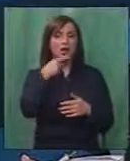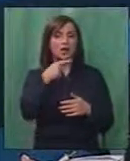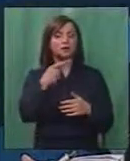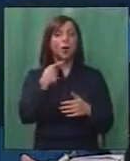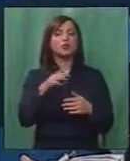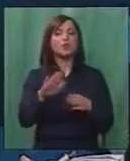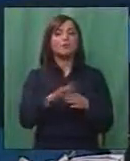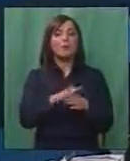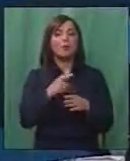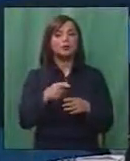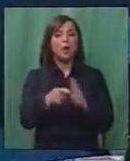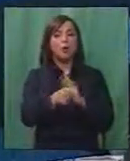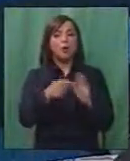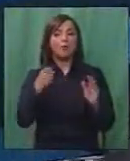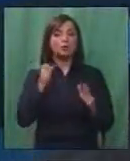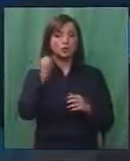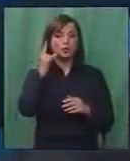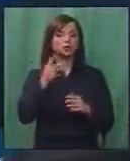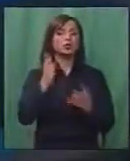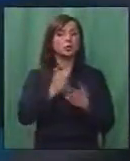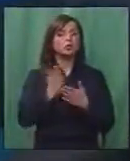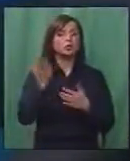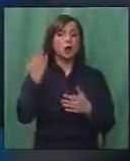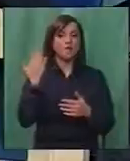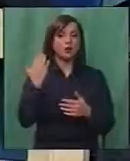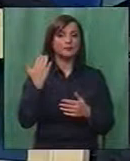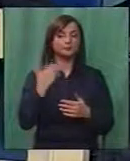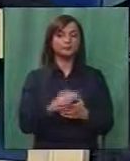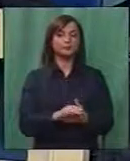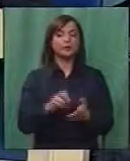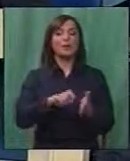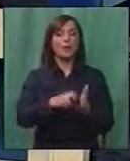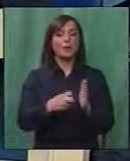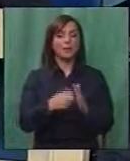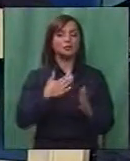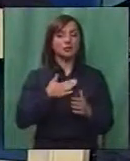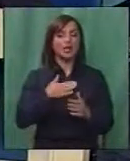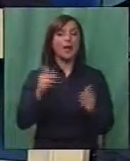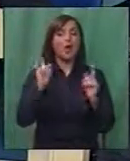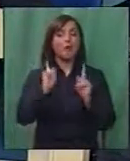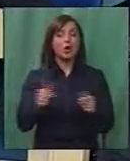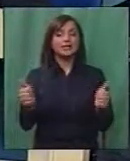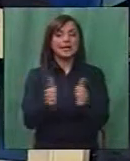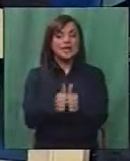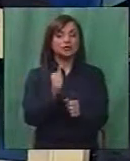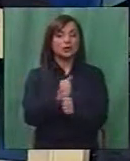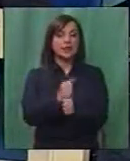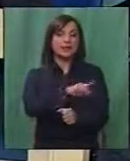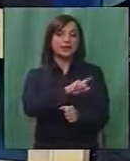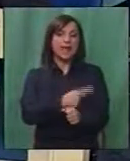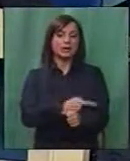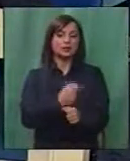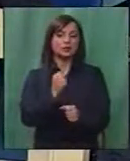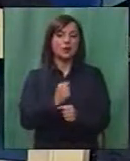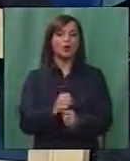од поблагата ситуација. Убиствата се случувале и порано. Слезвиване, што преглавате? Проблемот е што ние мора заеднички да работиме на зајакнување на